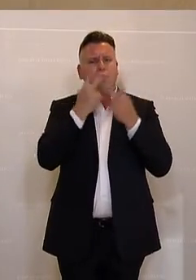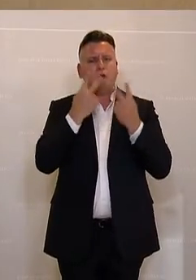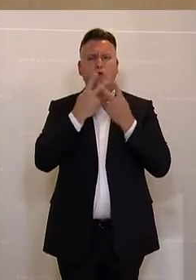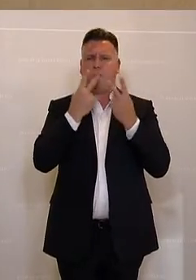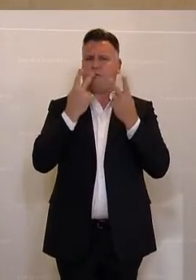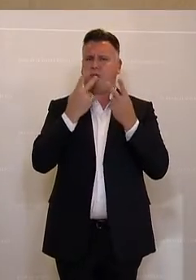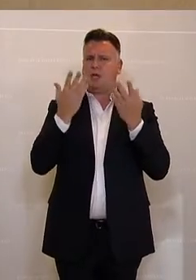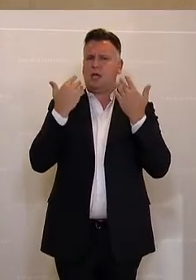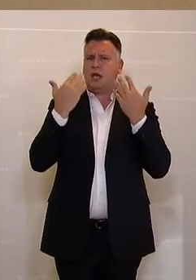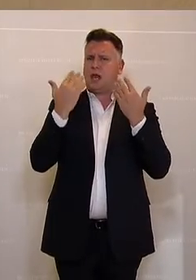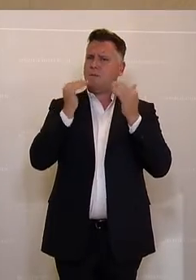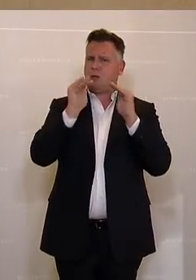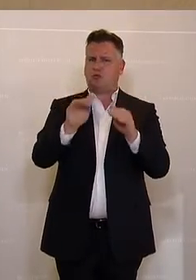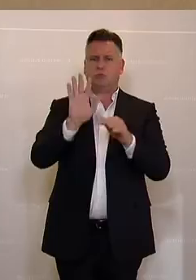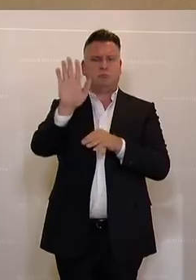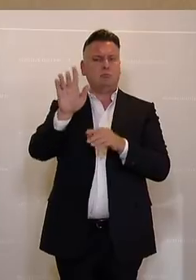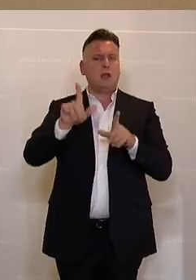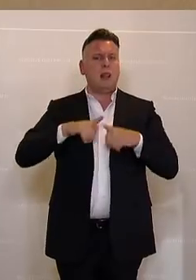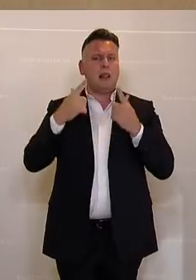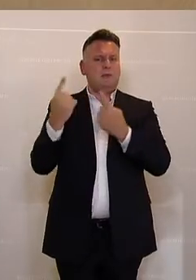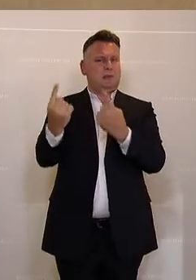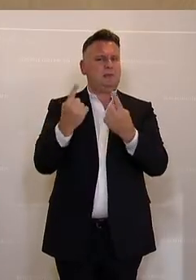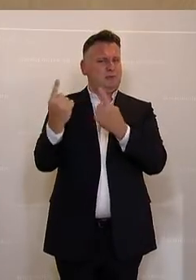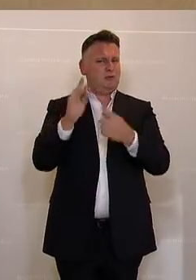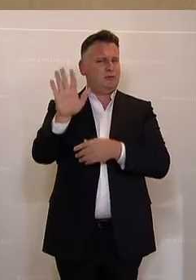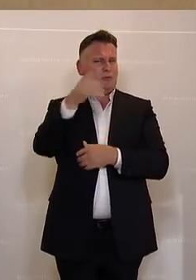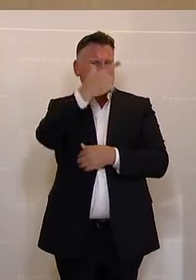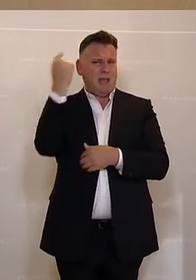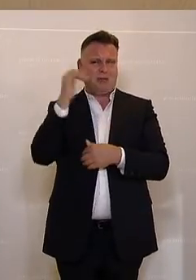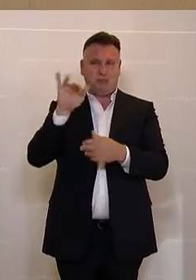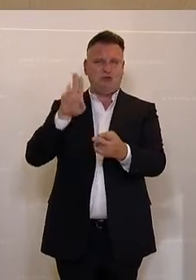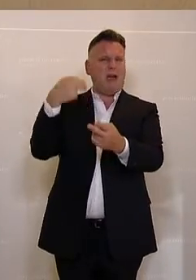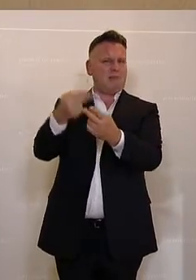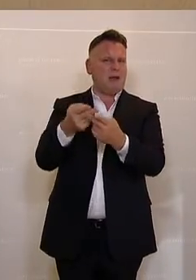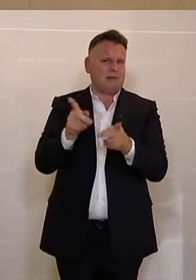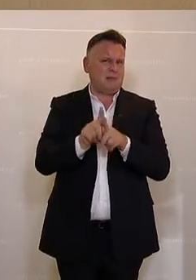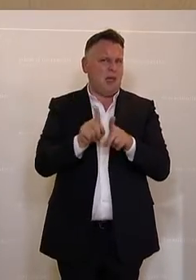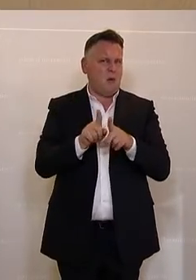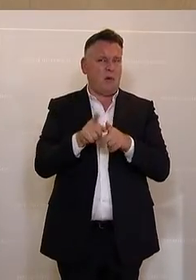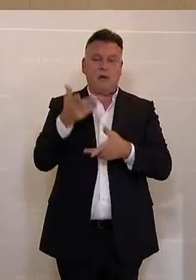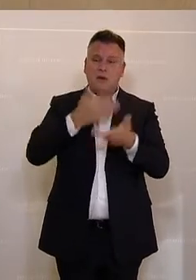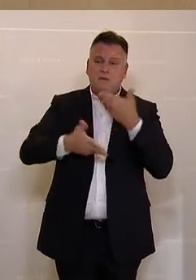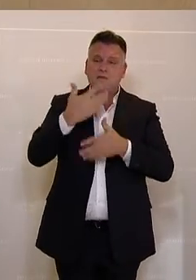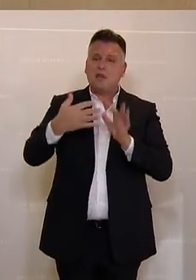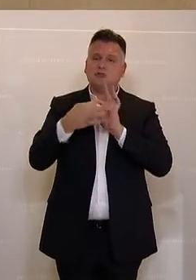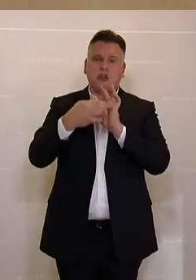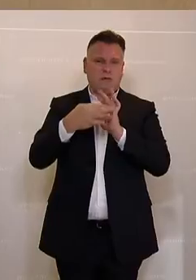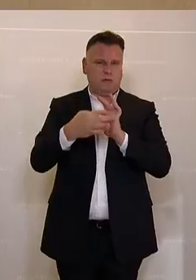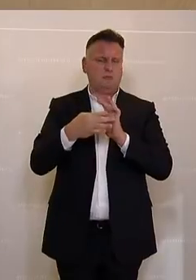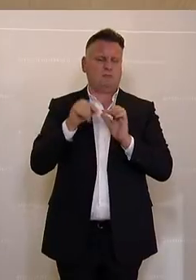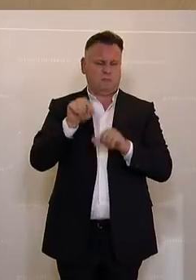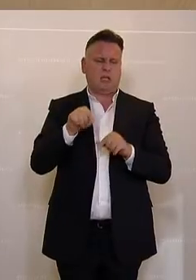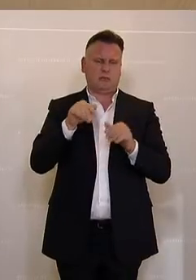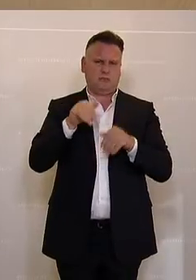die Lebensrealitäten der Menschen auch immer im Auge halten und die Lebensrealitäten der Menschen mit der Wirtschaft auch entsprechend sinnvoll